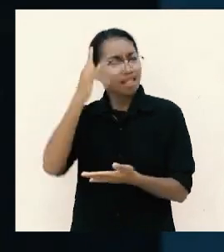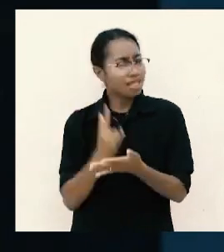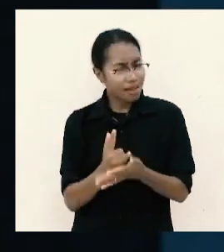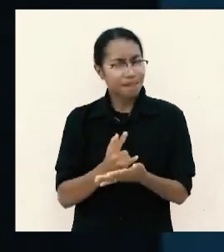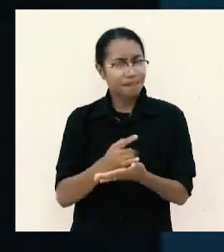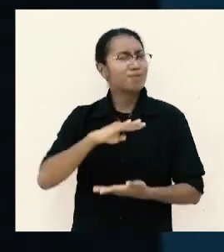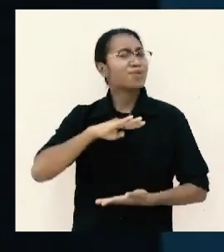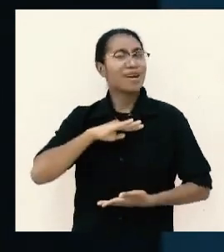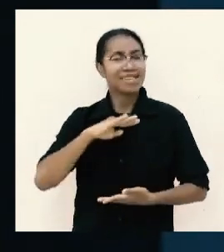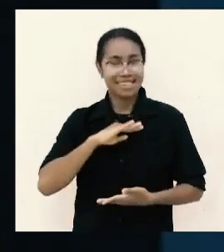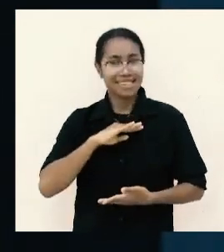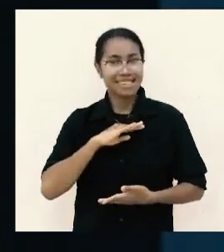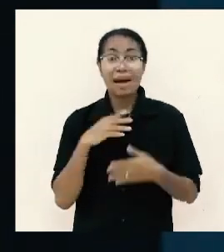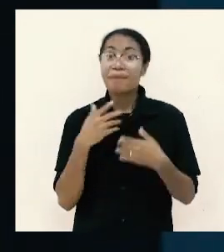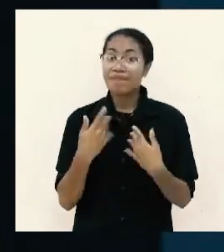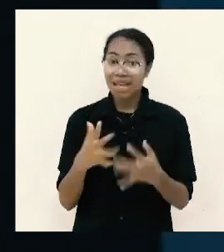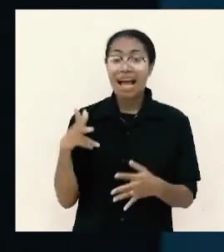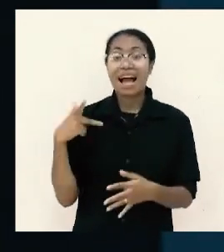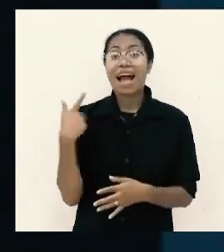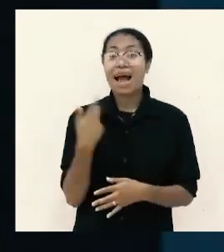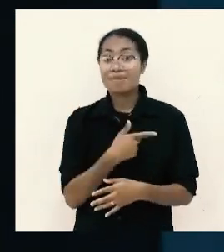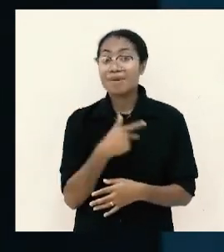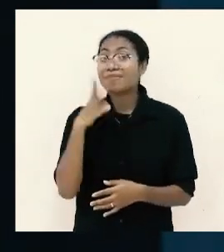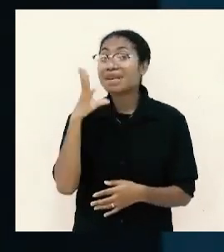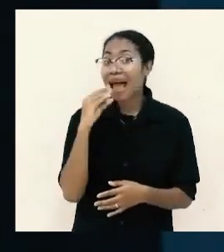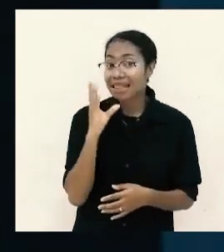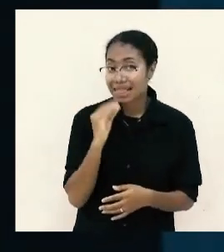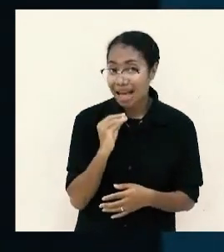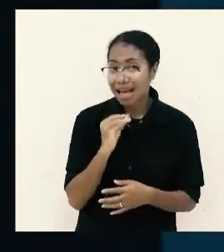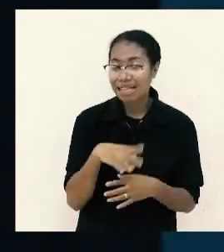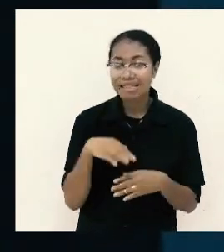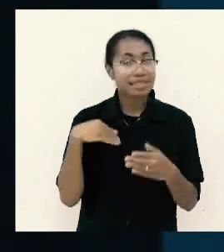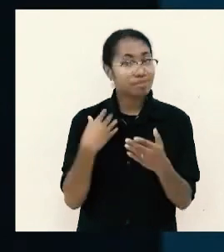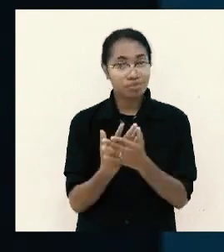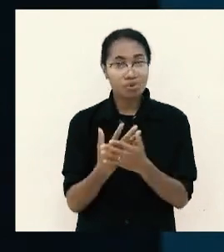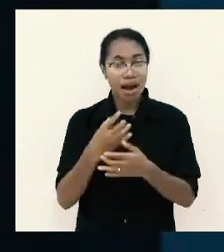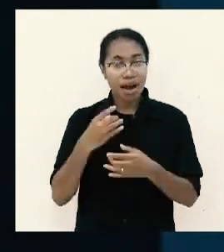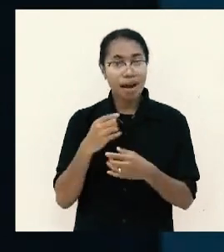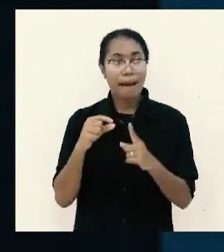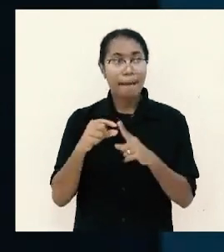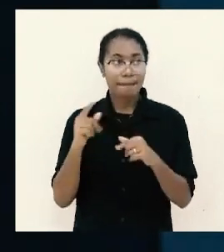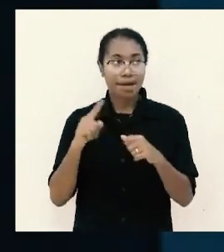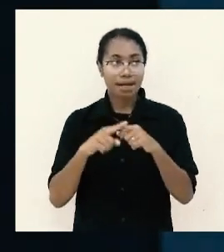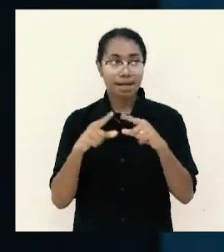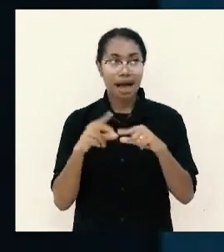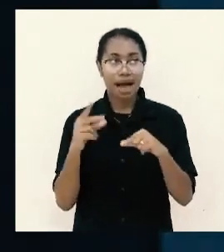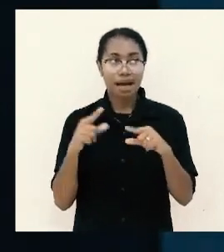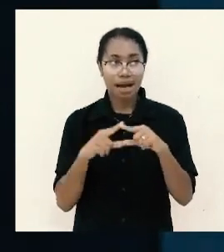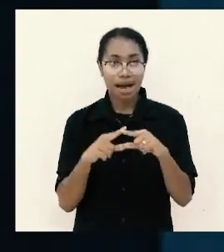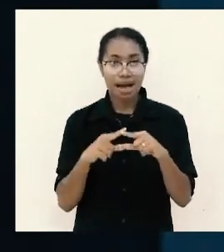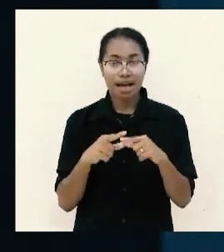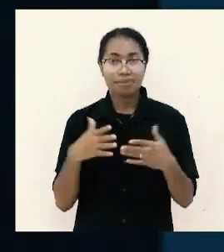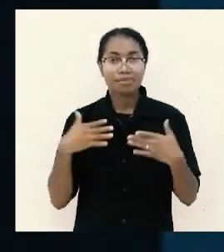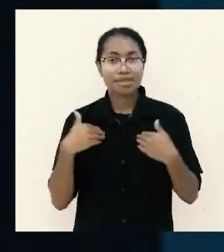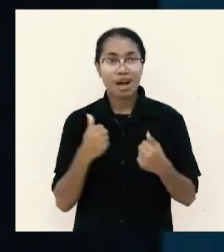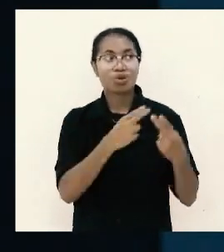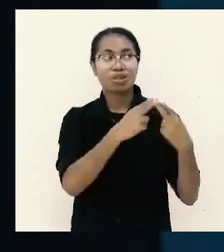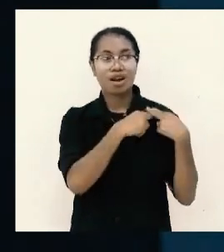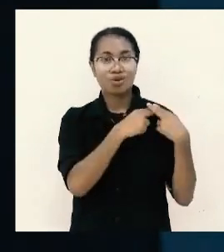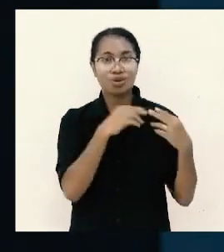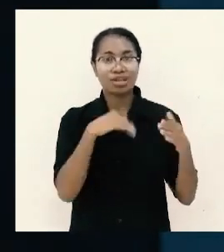biarlah kami boleh berkata segala perkara dapatku tanggung di dalam dia